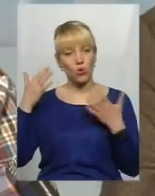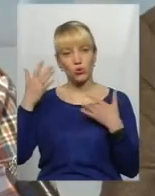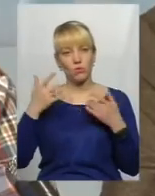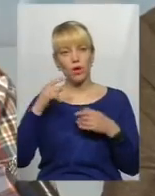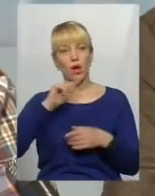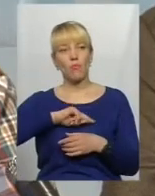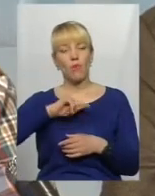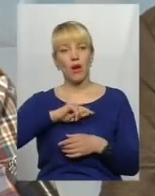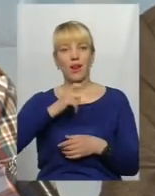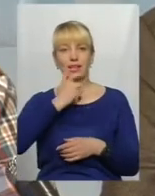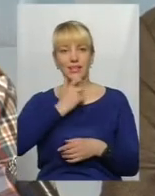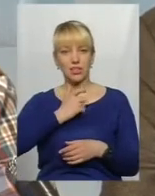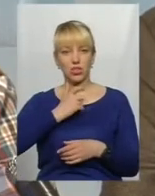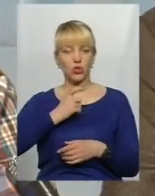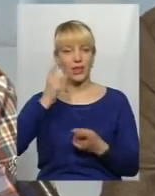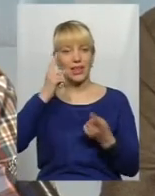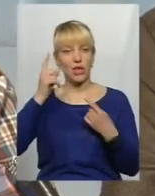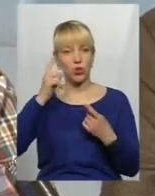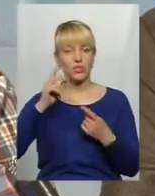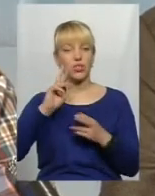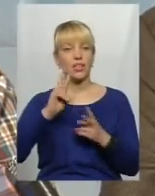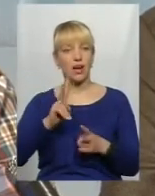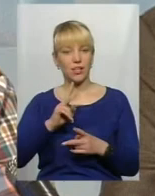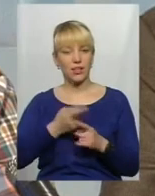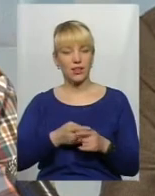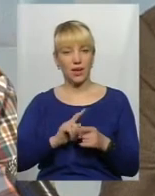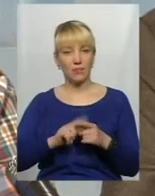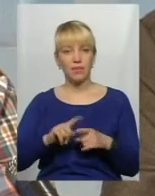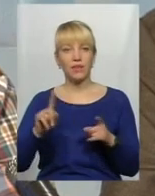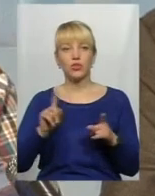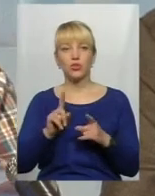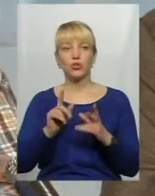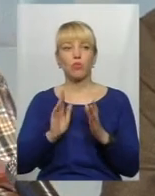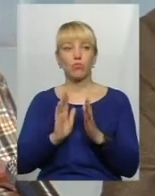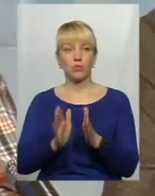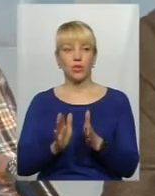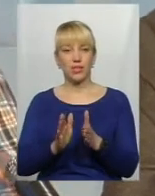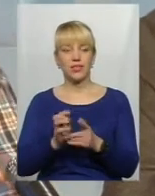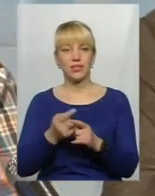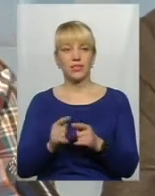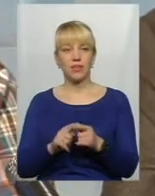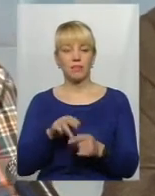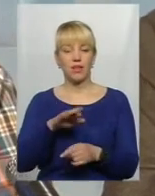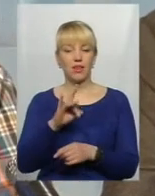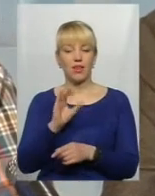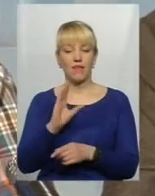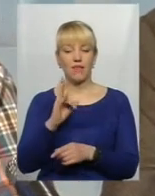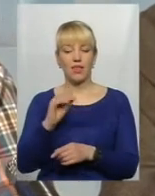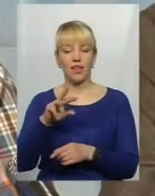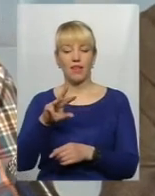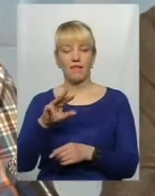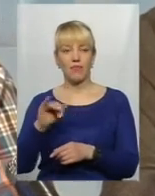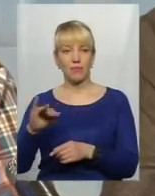морально-етично-ідеологічні, як те, що ж буде із цими травневими днями